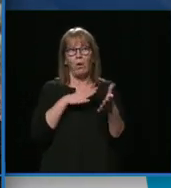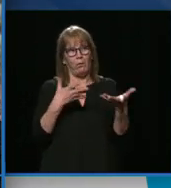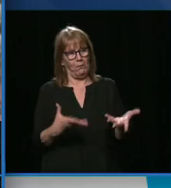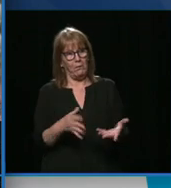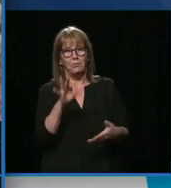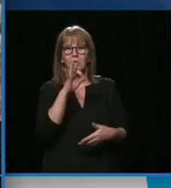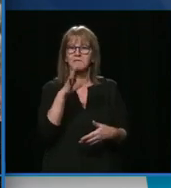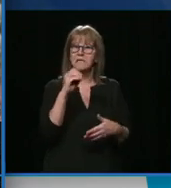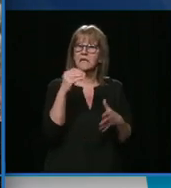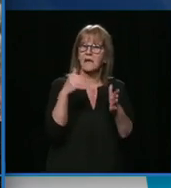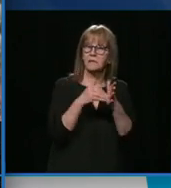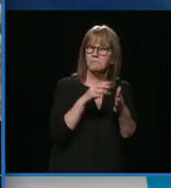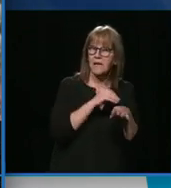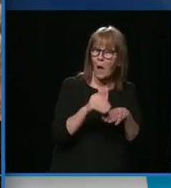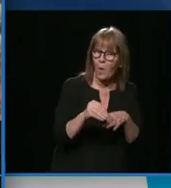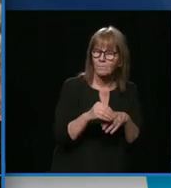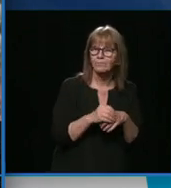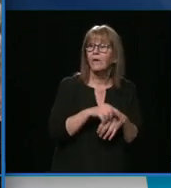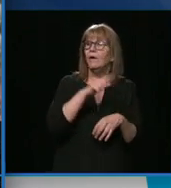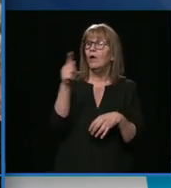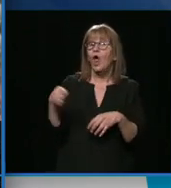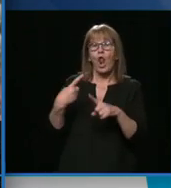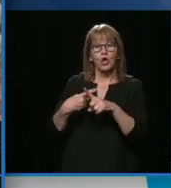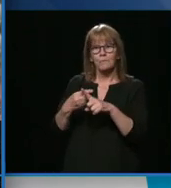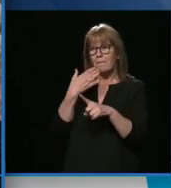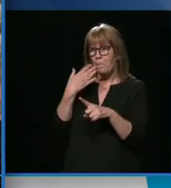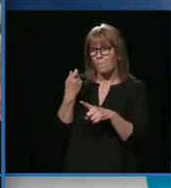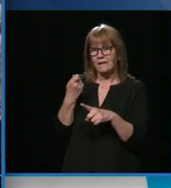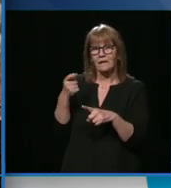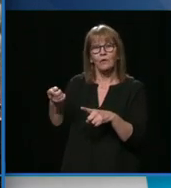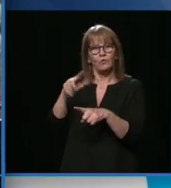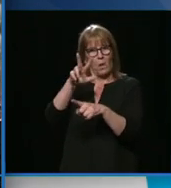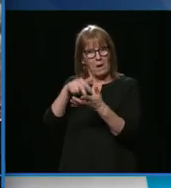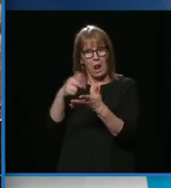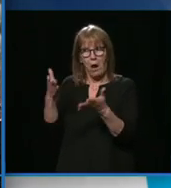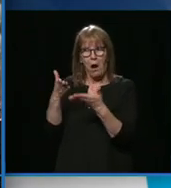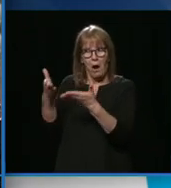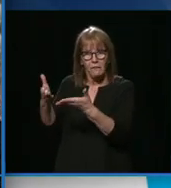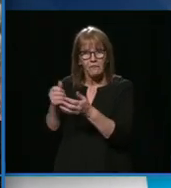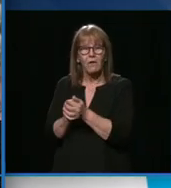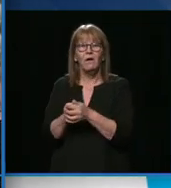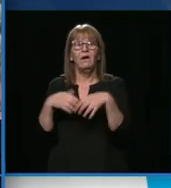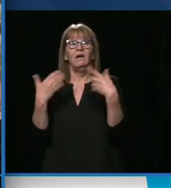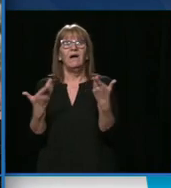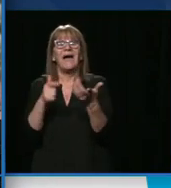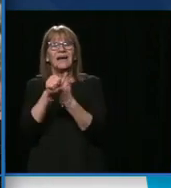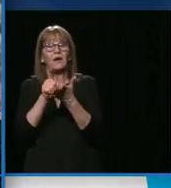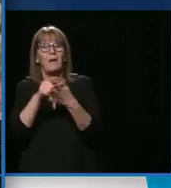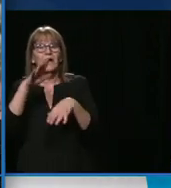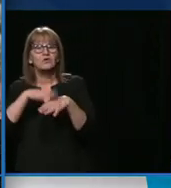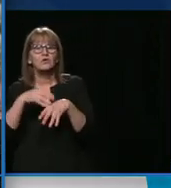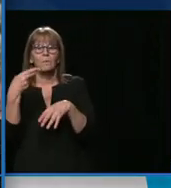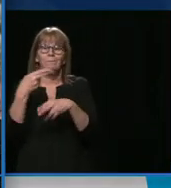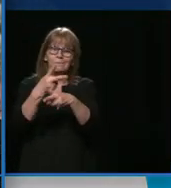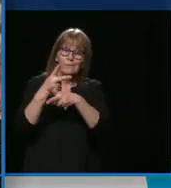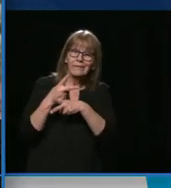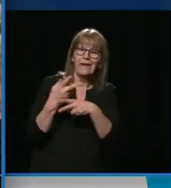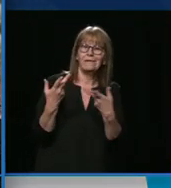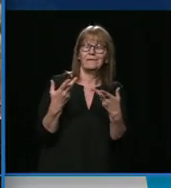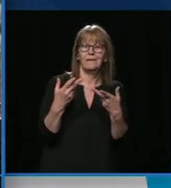000 logements abordables, avec un nouveau programme. Nous avons resserré les règles hypothécaires pour tempérer l'endettement à la demande.